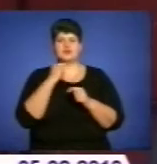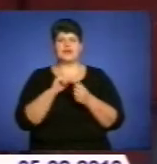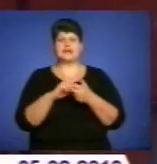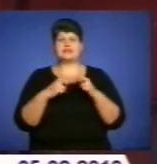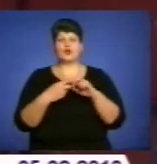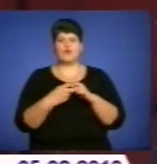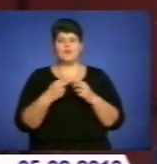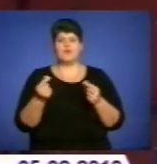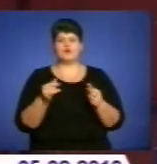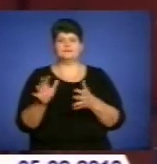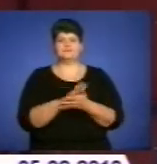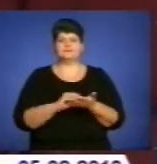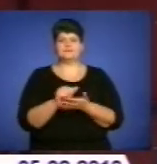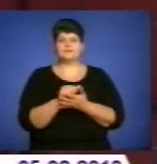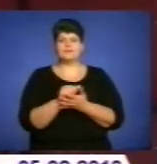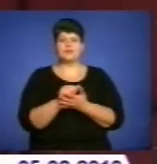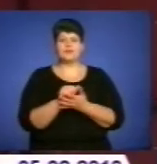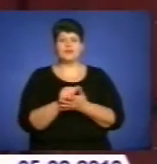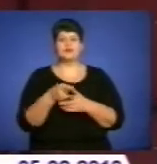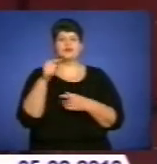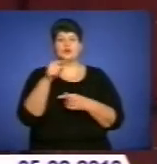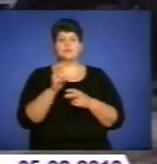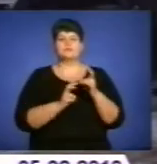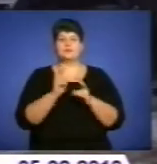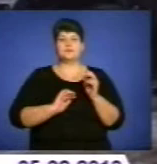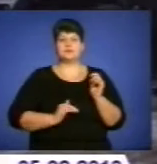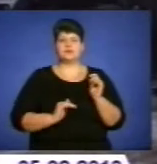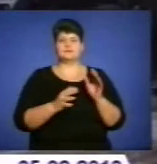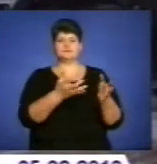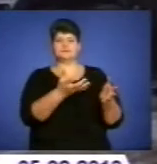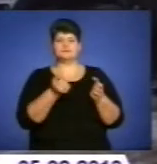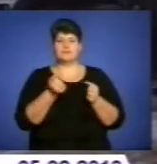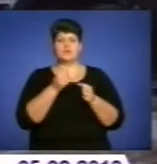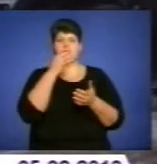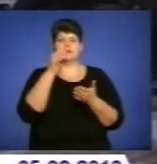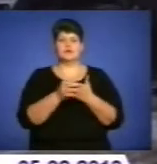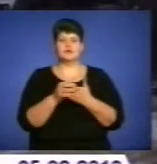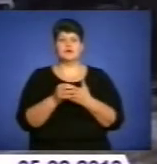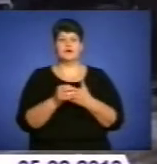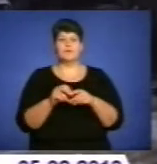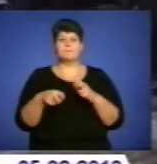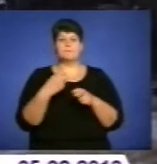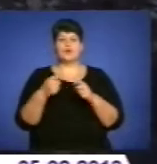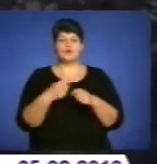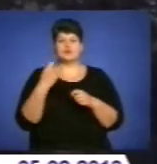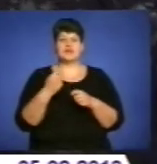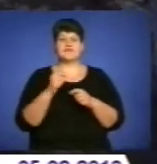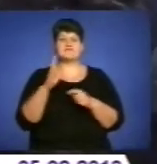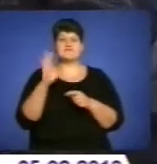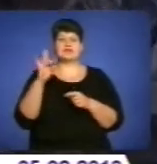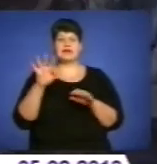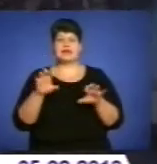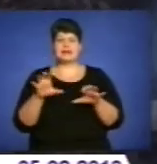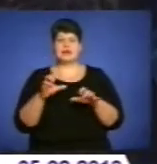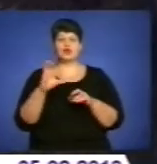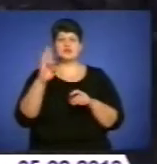За виявлені порушення горе підприємця притягнуто до відповідальності за статтею 107 «Порушення ветеринарно-санітарних вимог Кодексу України про